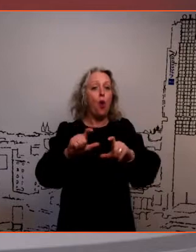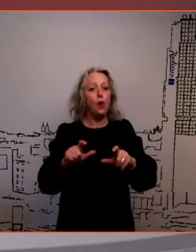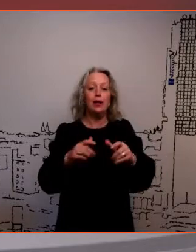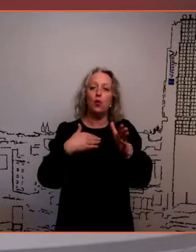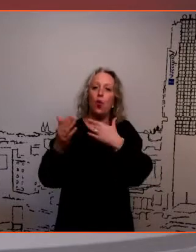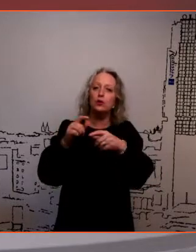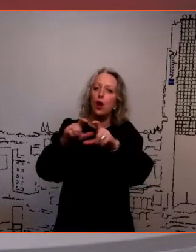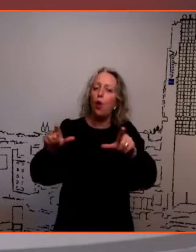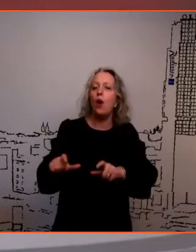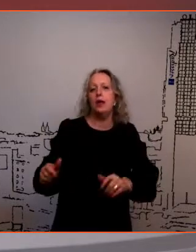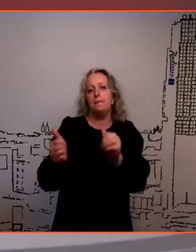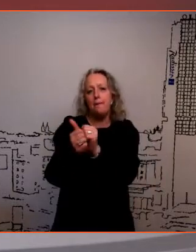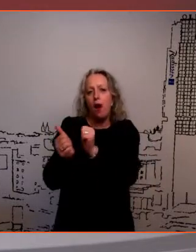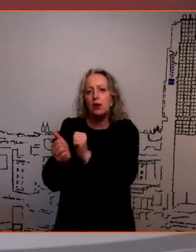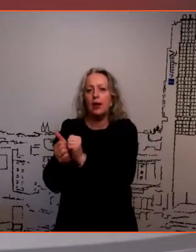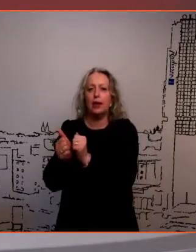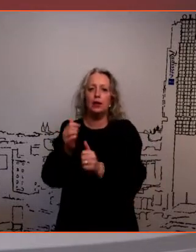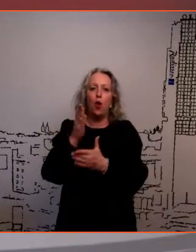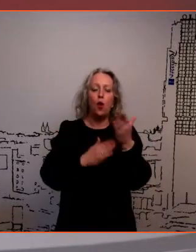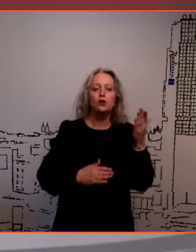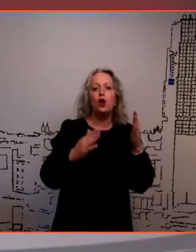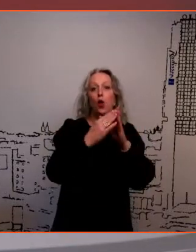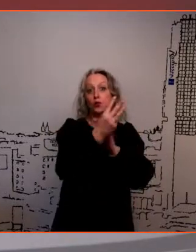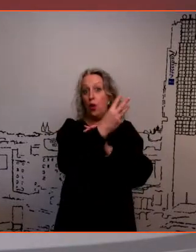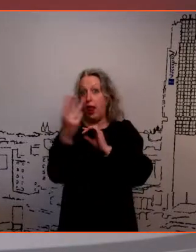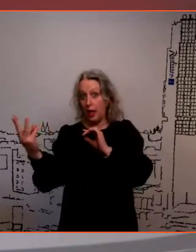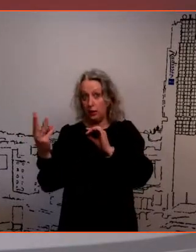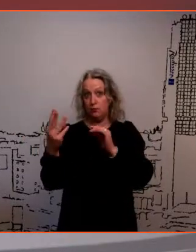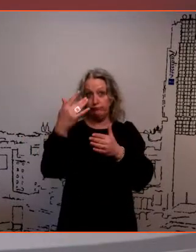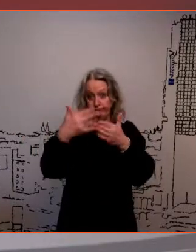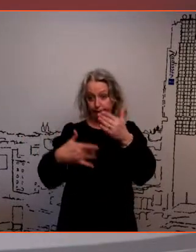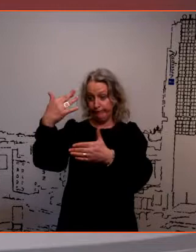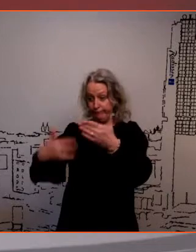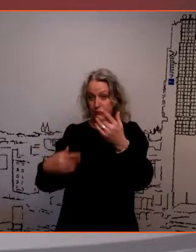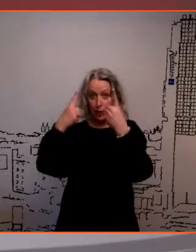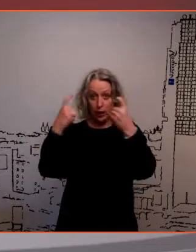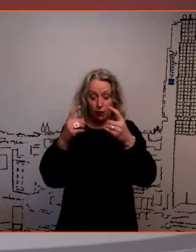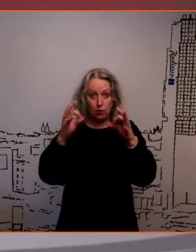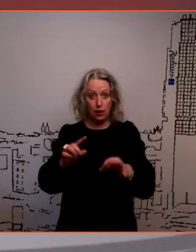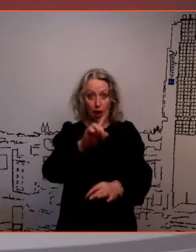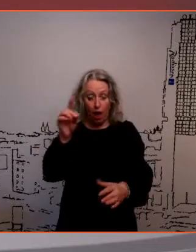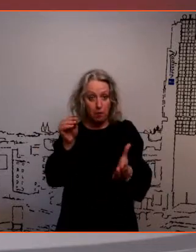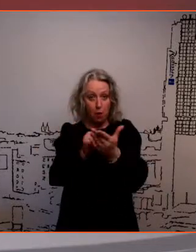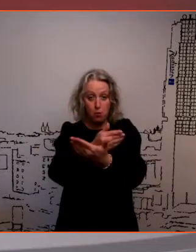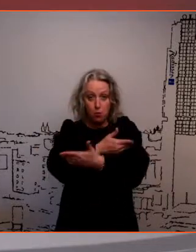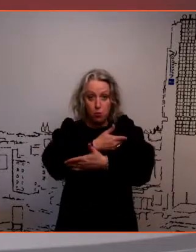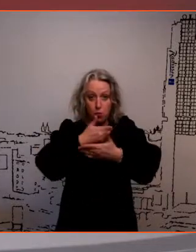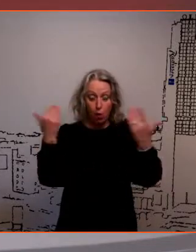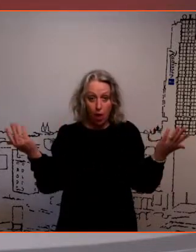kutsekoolid, partnerid, osade kodulehtedele ei ole kirjas viisavad infot õigel ajal ja siis kui ma olen